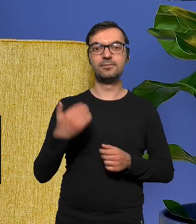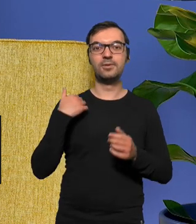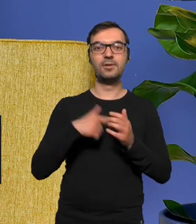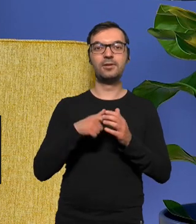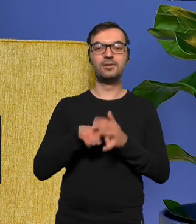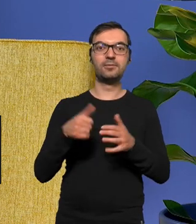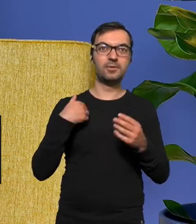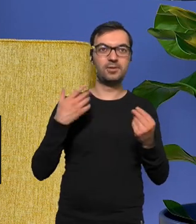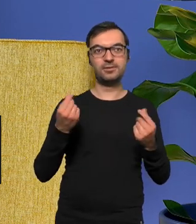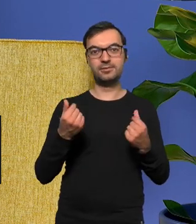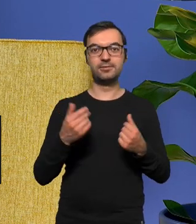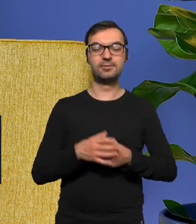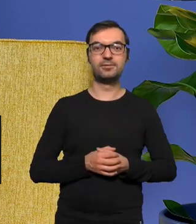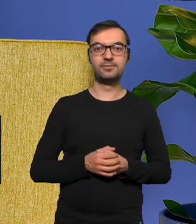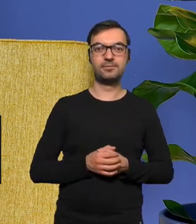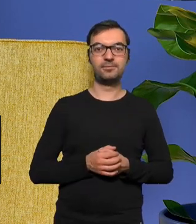taka jakaś